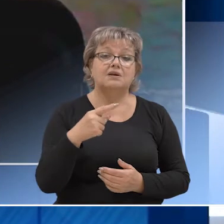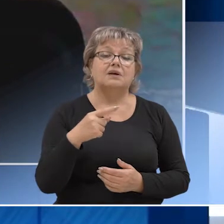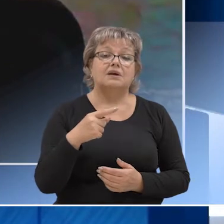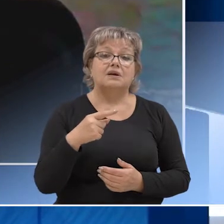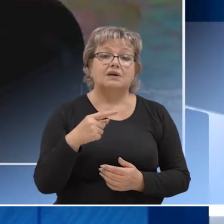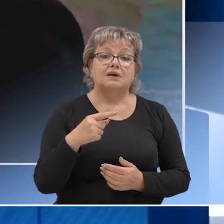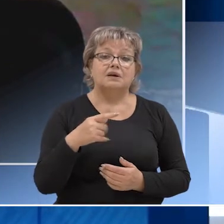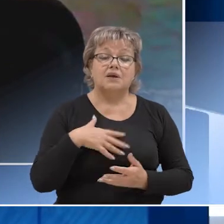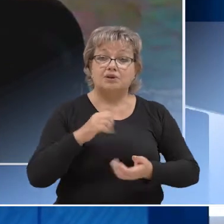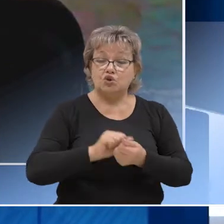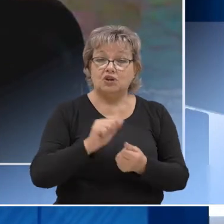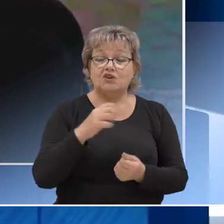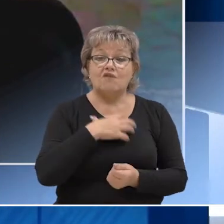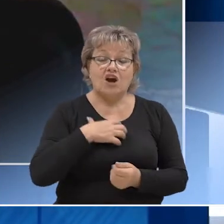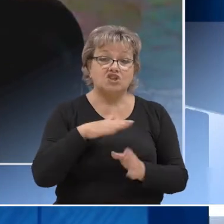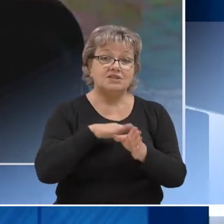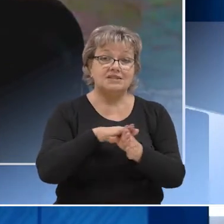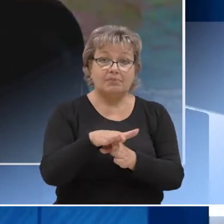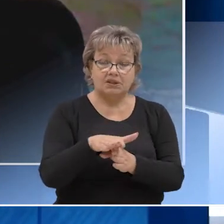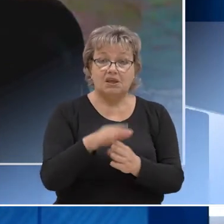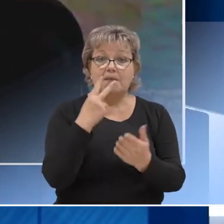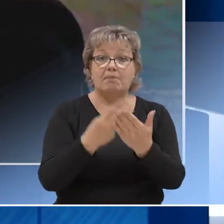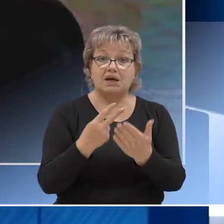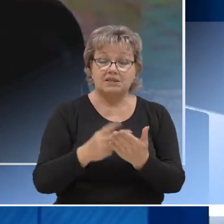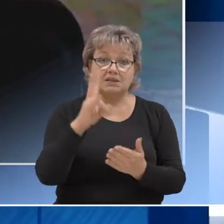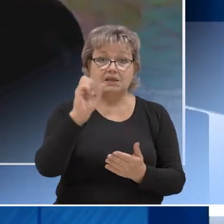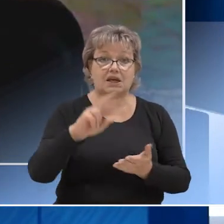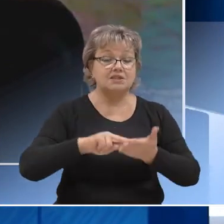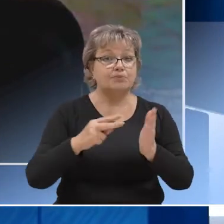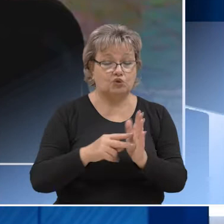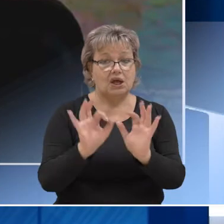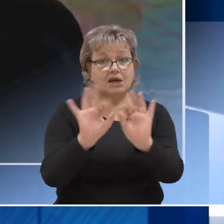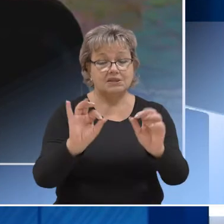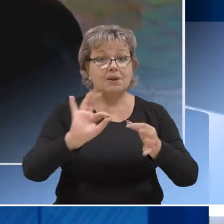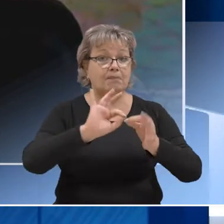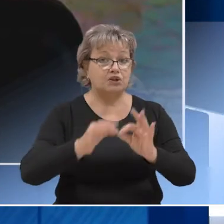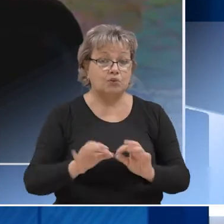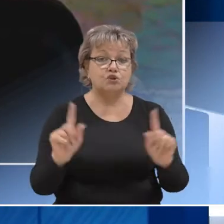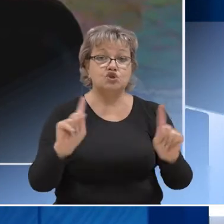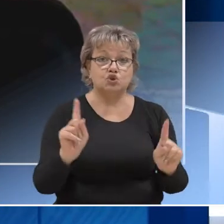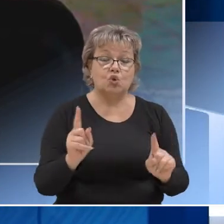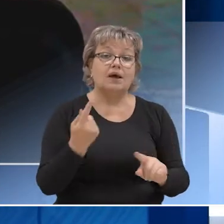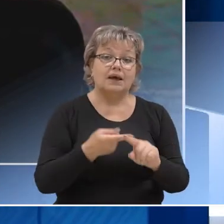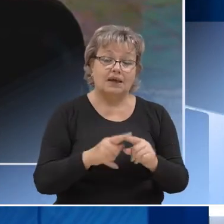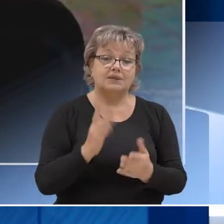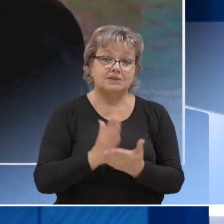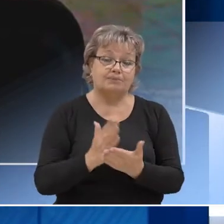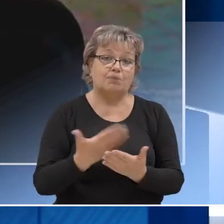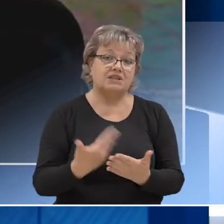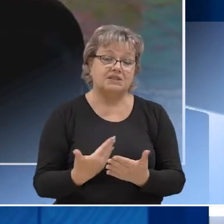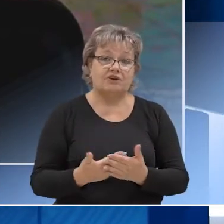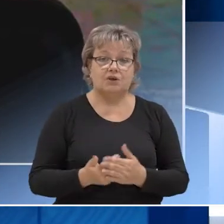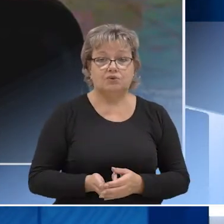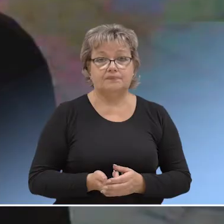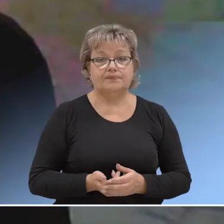подчеркиваете важность исполнения показателей нацпроекта. Расскажите, пожалуйста, подробно, что они собой